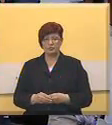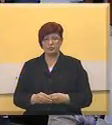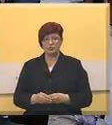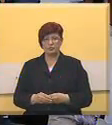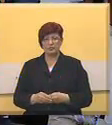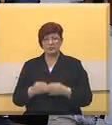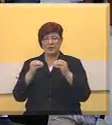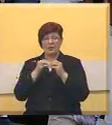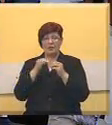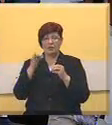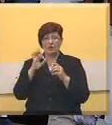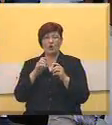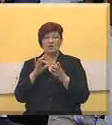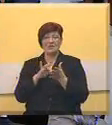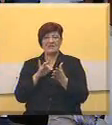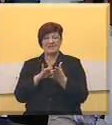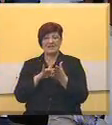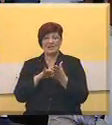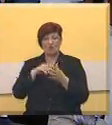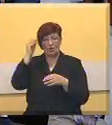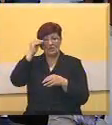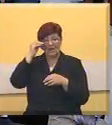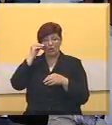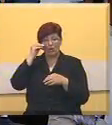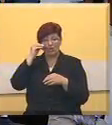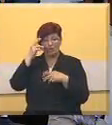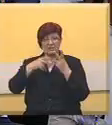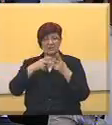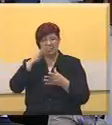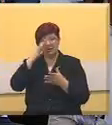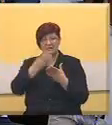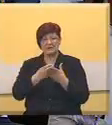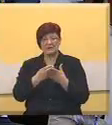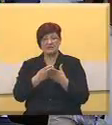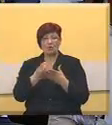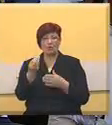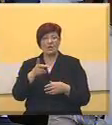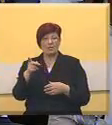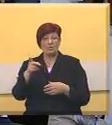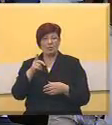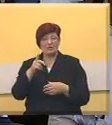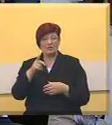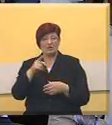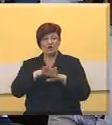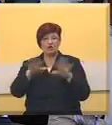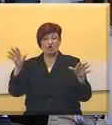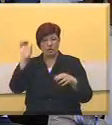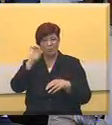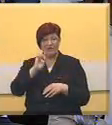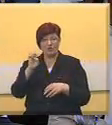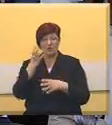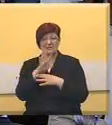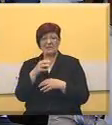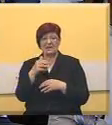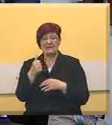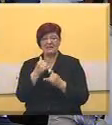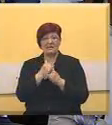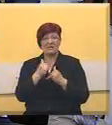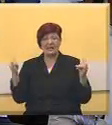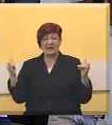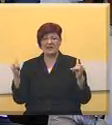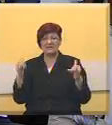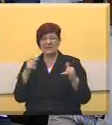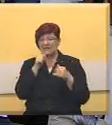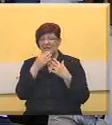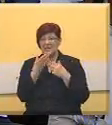Biosas centar je naočno-istraživački centar priznat u Republici Srbije i širom Evrope i predstavlja jedan od najrazvijenijih i